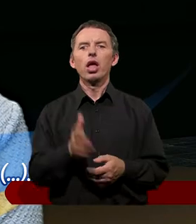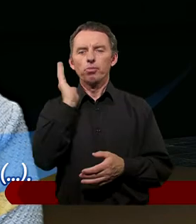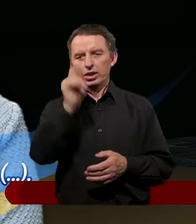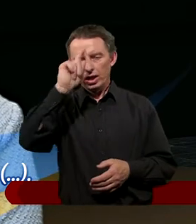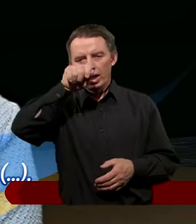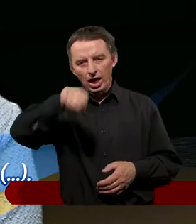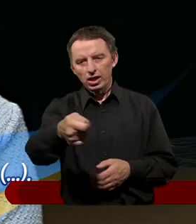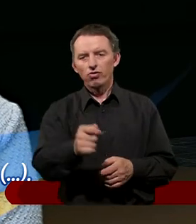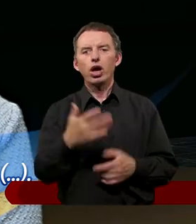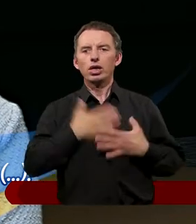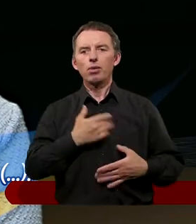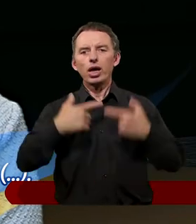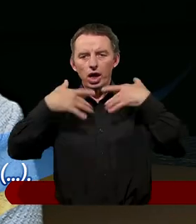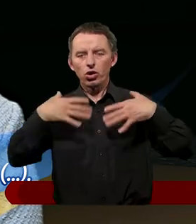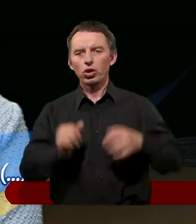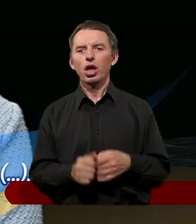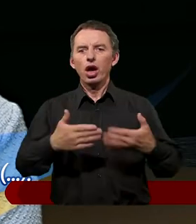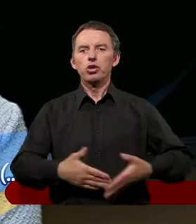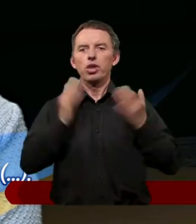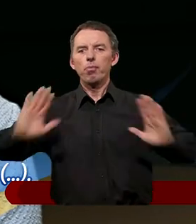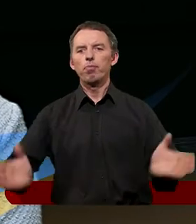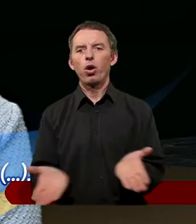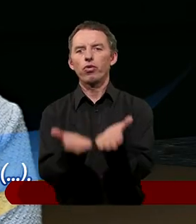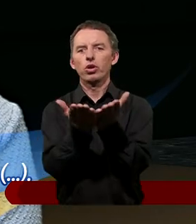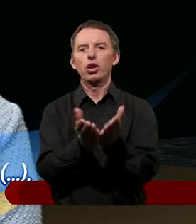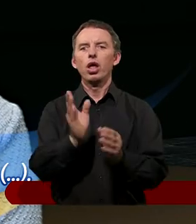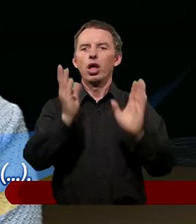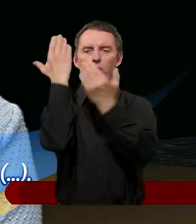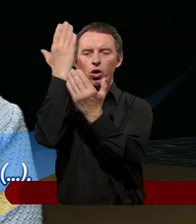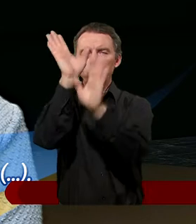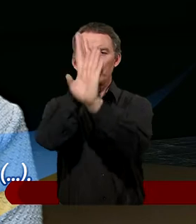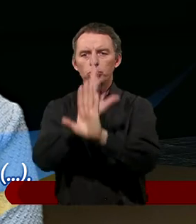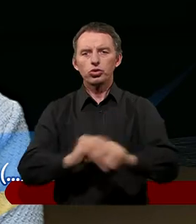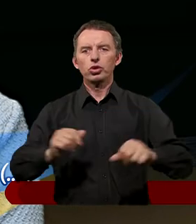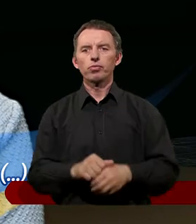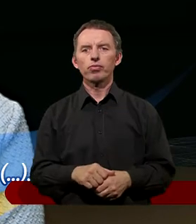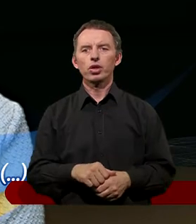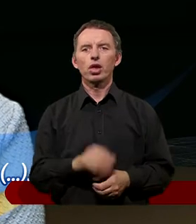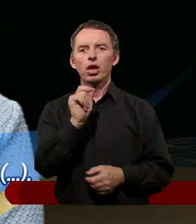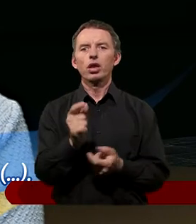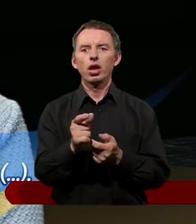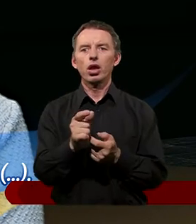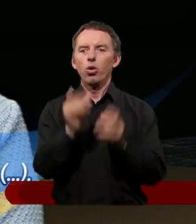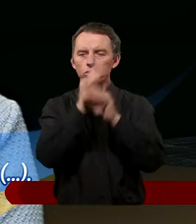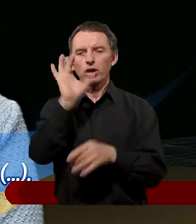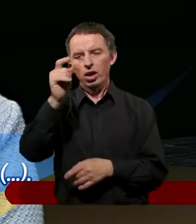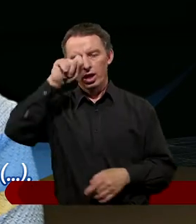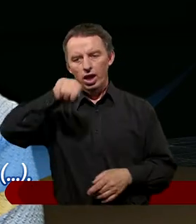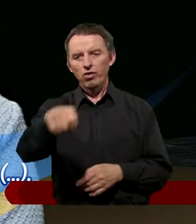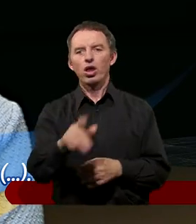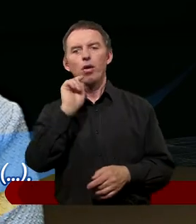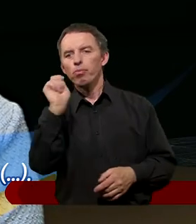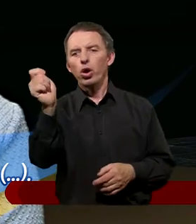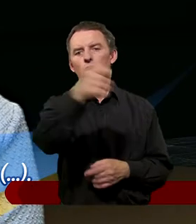będziesz nazywał sabat rozkoszą, a dzień poświęcony Panu godnym czci i uczcisz go nie odbywając w nim